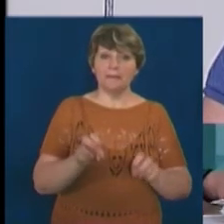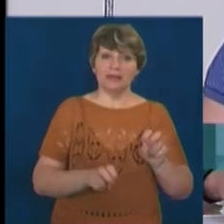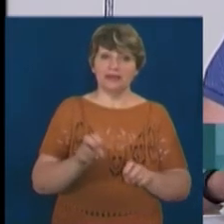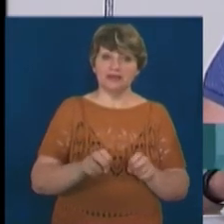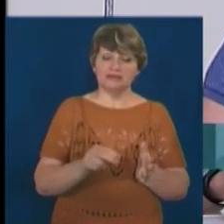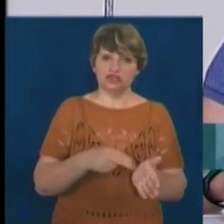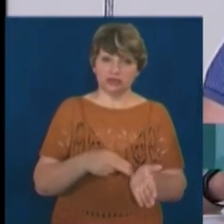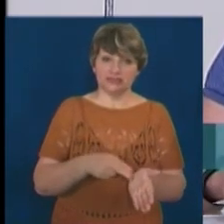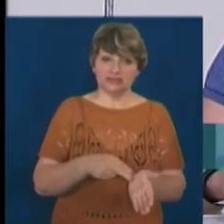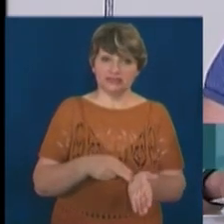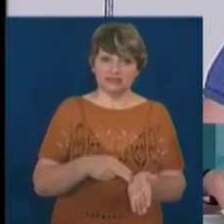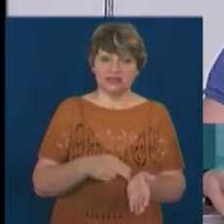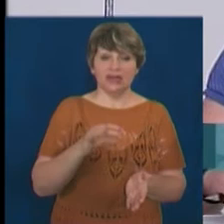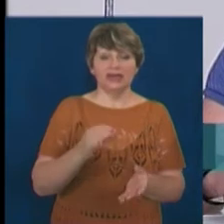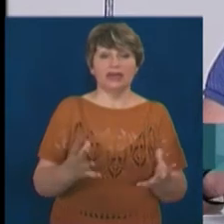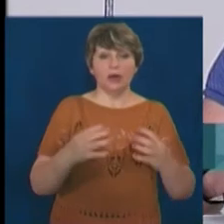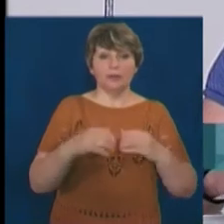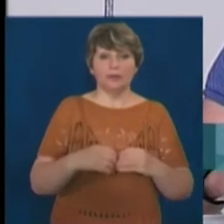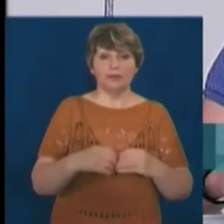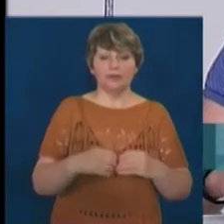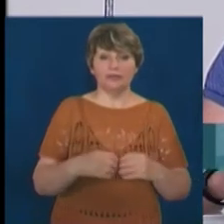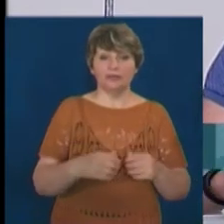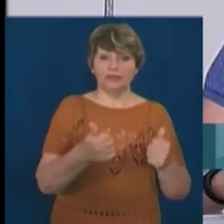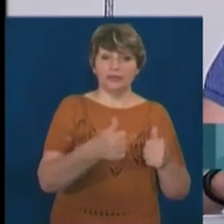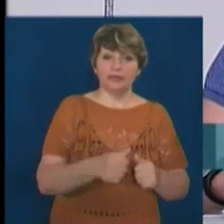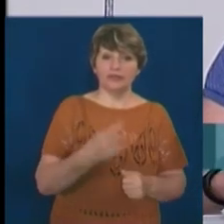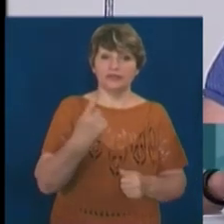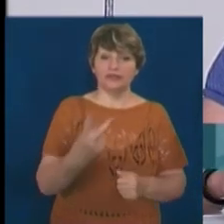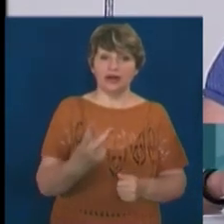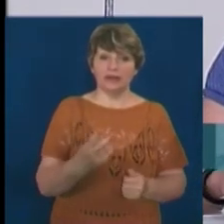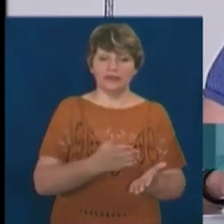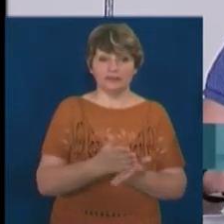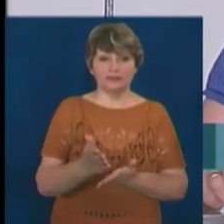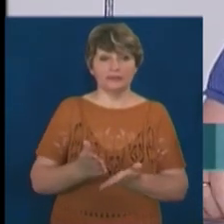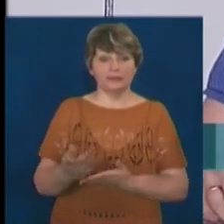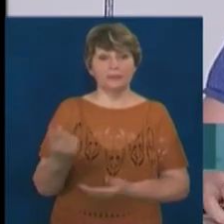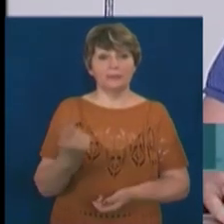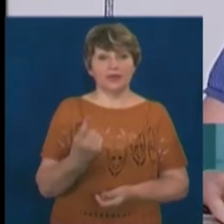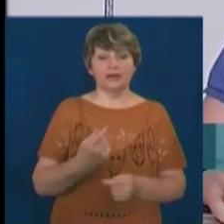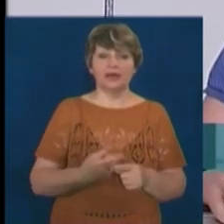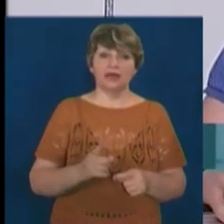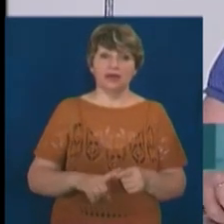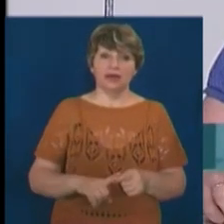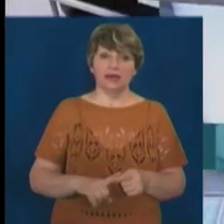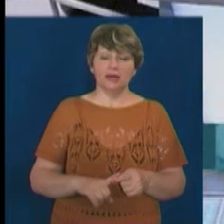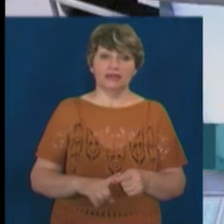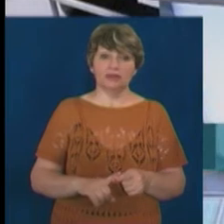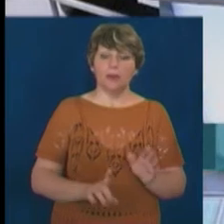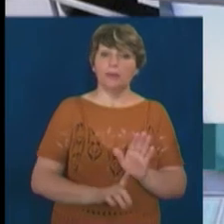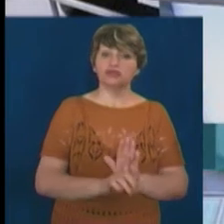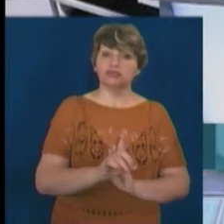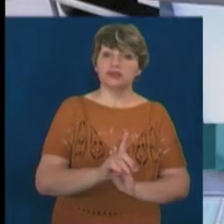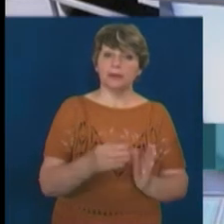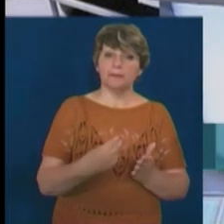Черкасах. І спільнота формується в два способи. Перше – це підприємці-початківці, є